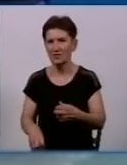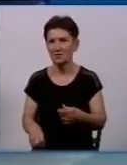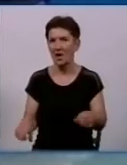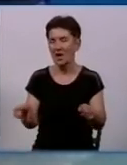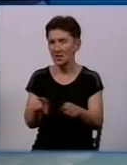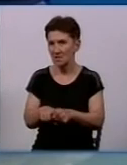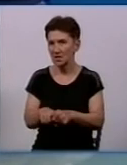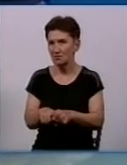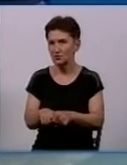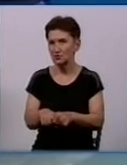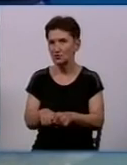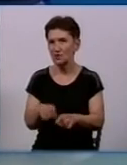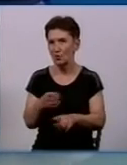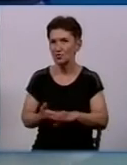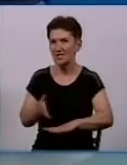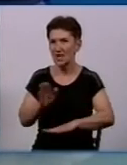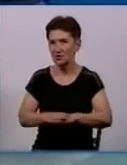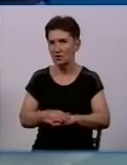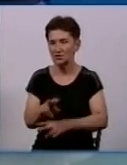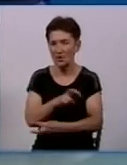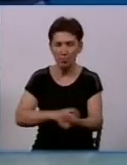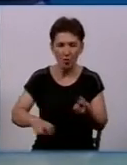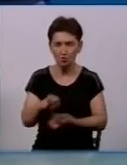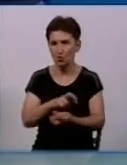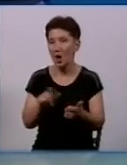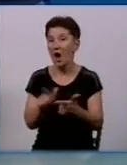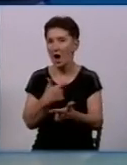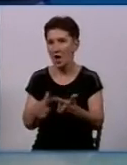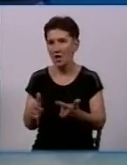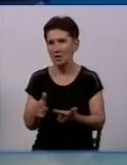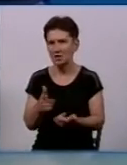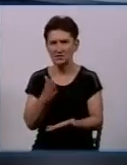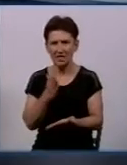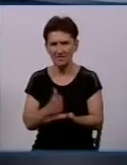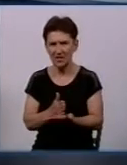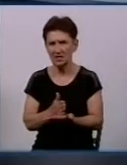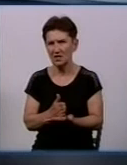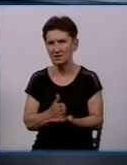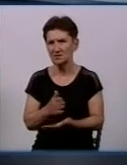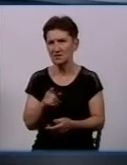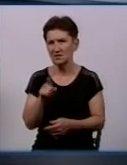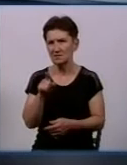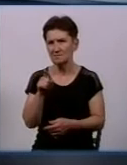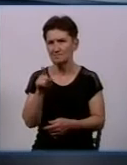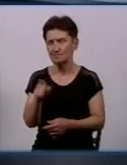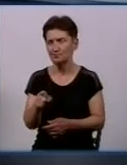чином також ускладнюється пошук цих гідрантів. Але наявність показчиків на цій будівлі